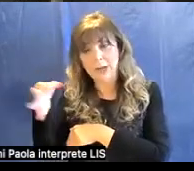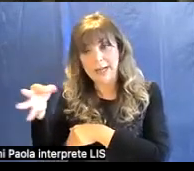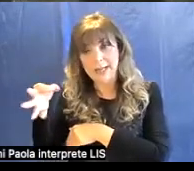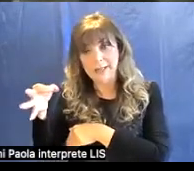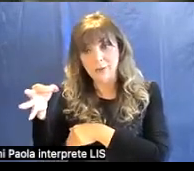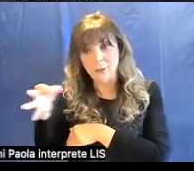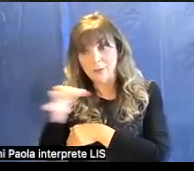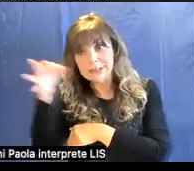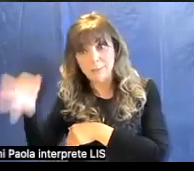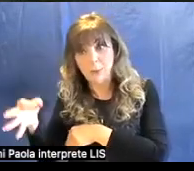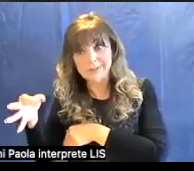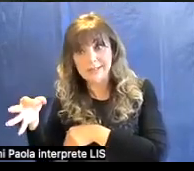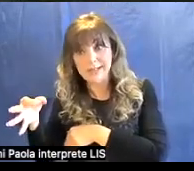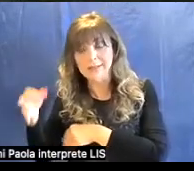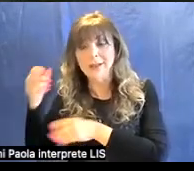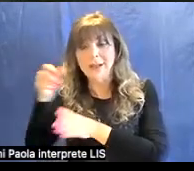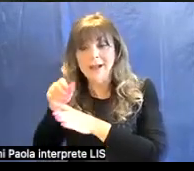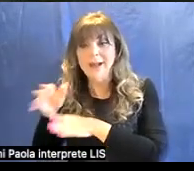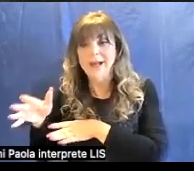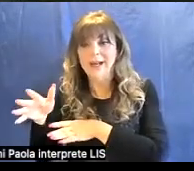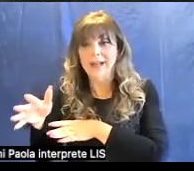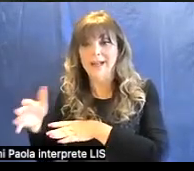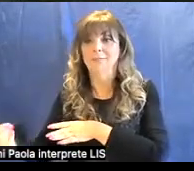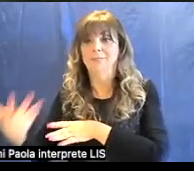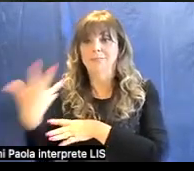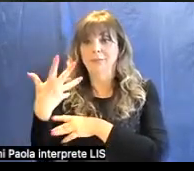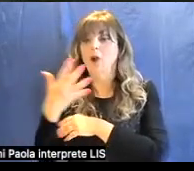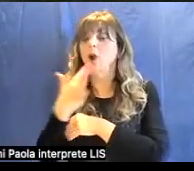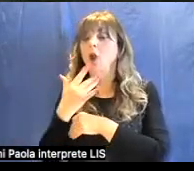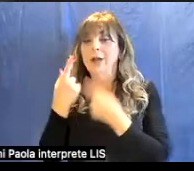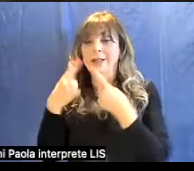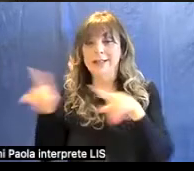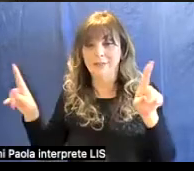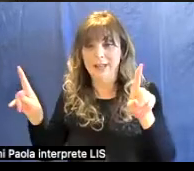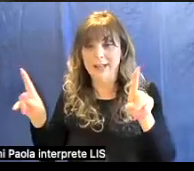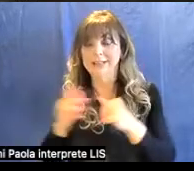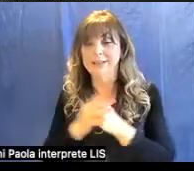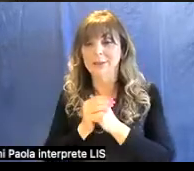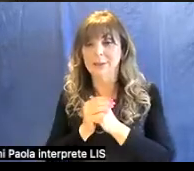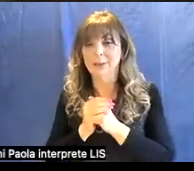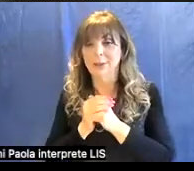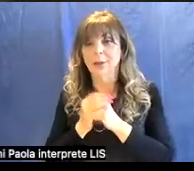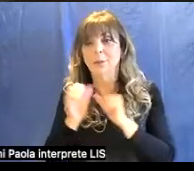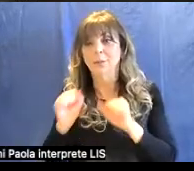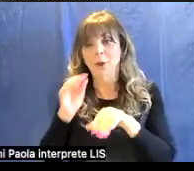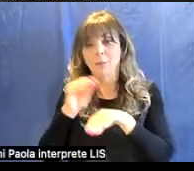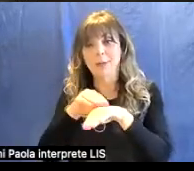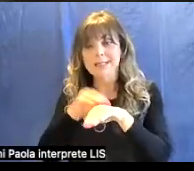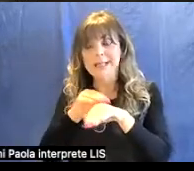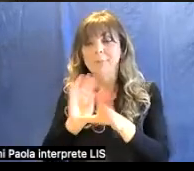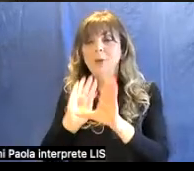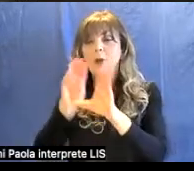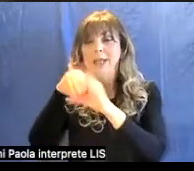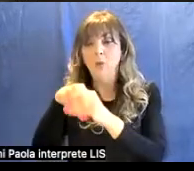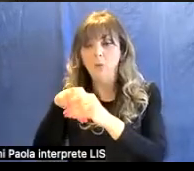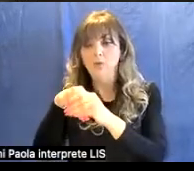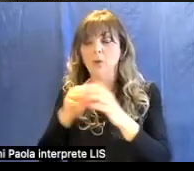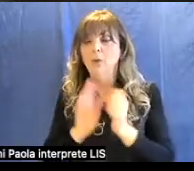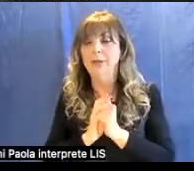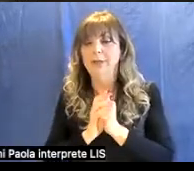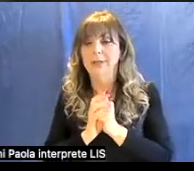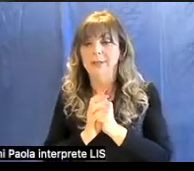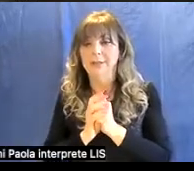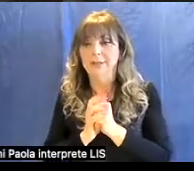e ci riflette un colore diverso. Poi possono essere presenti delle inclusioni, quindi